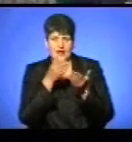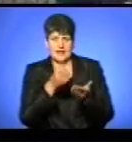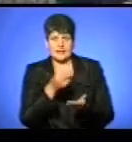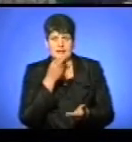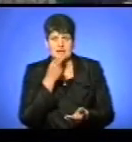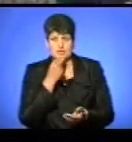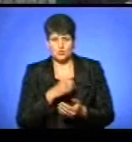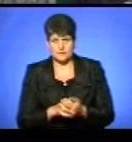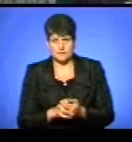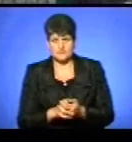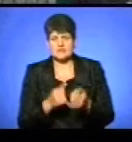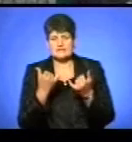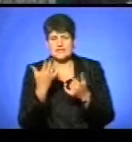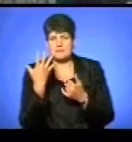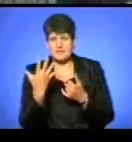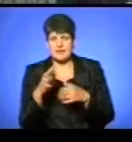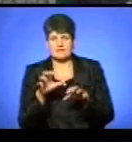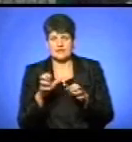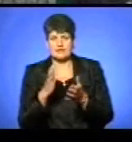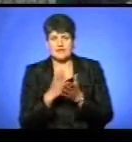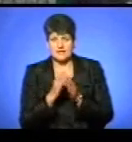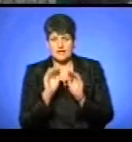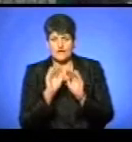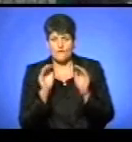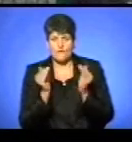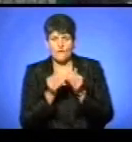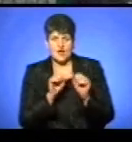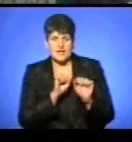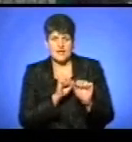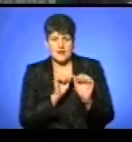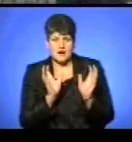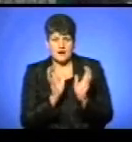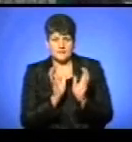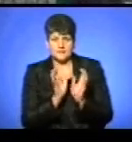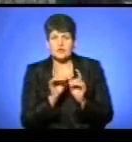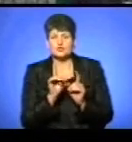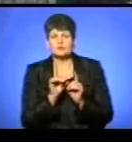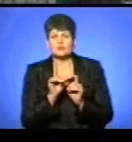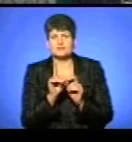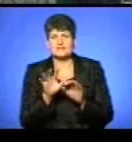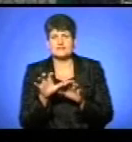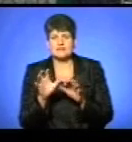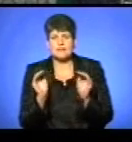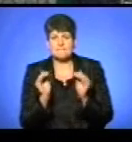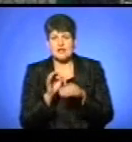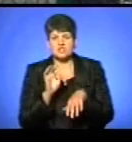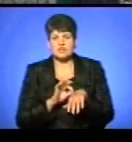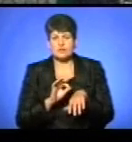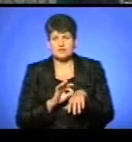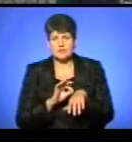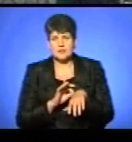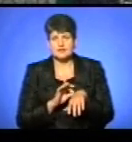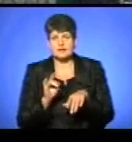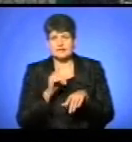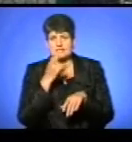Наразі п'ять тварин знаходяться у вольєрах для карантину, щоб звірі менше хворіли і